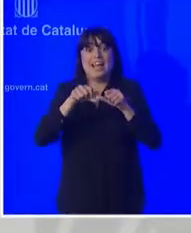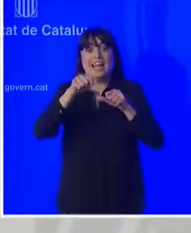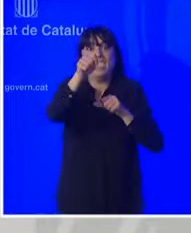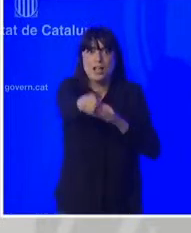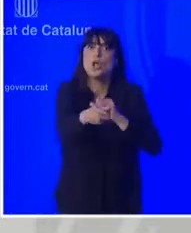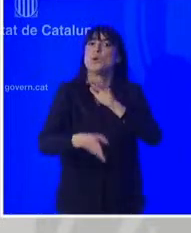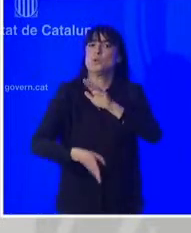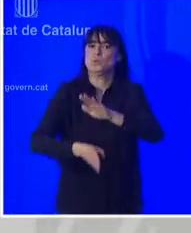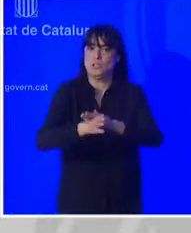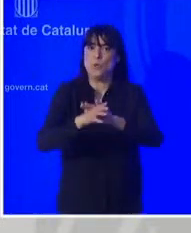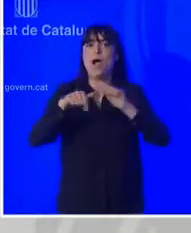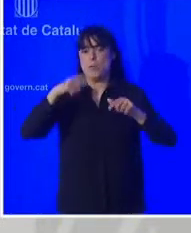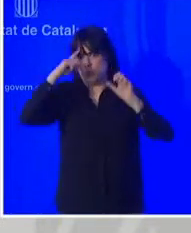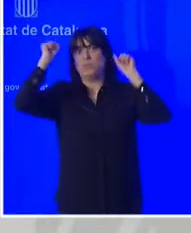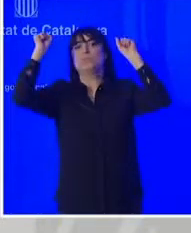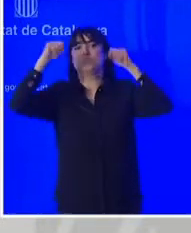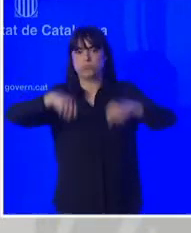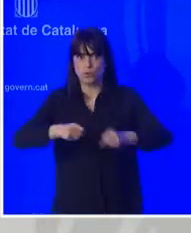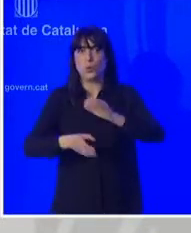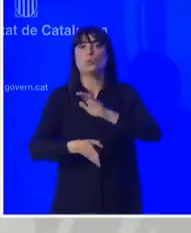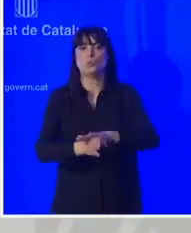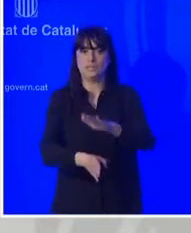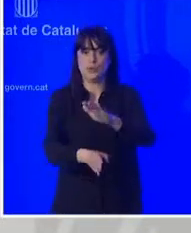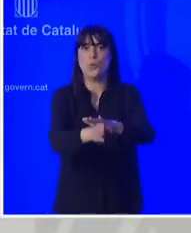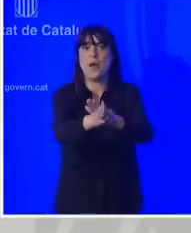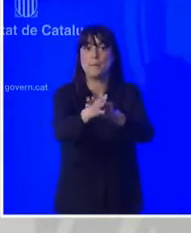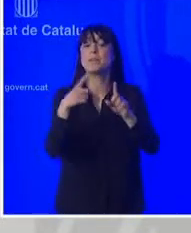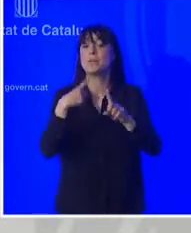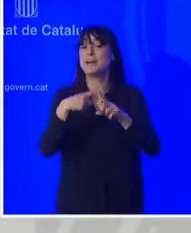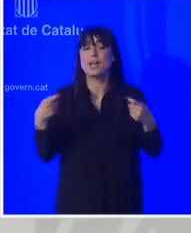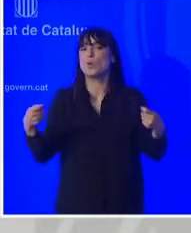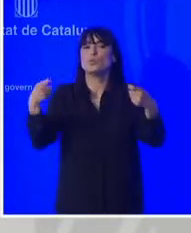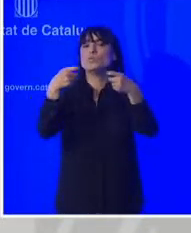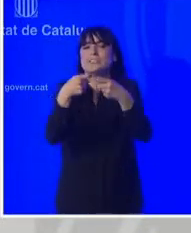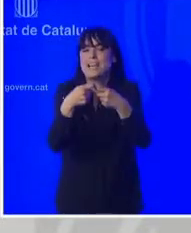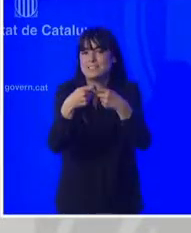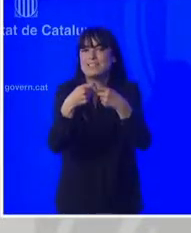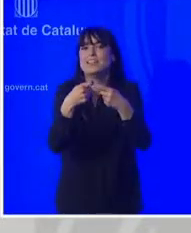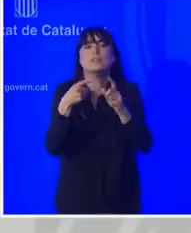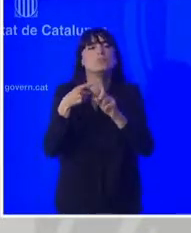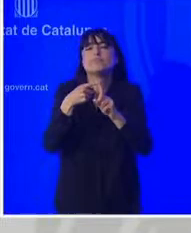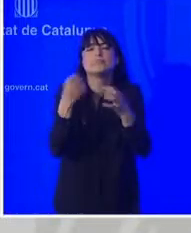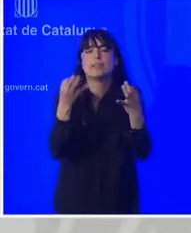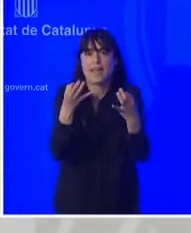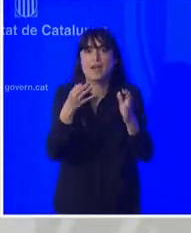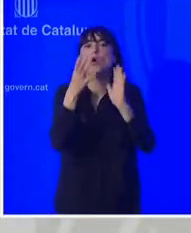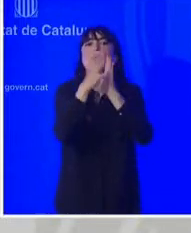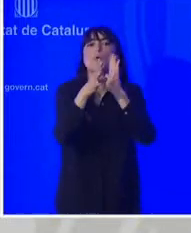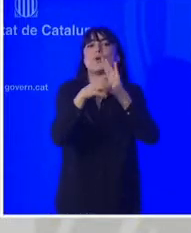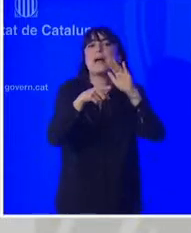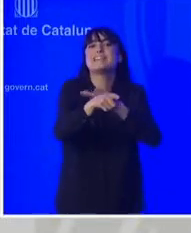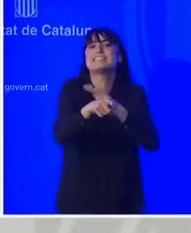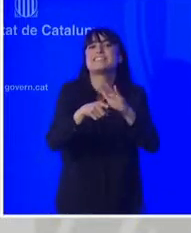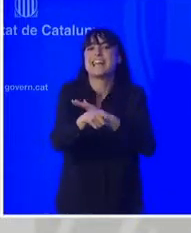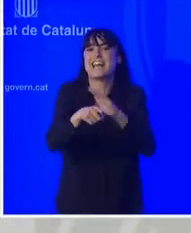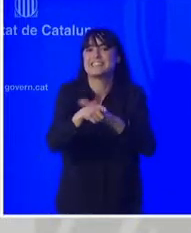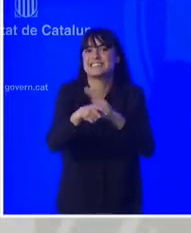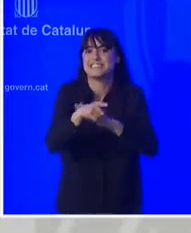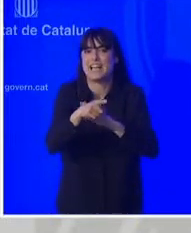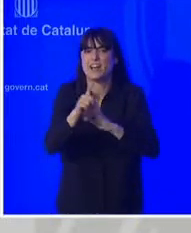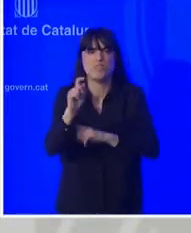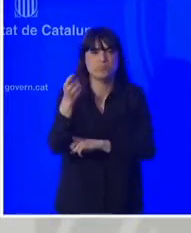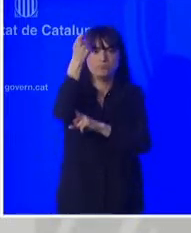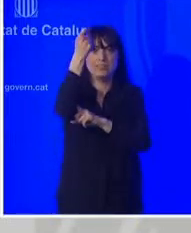científic de la Fundació permet dur a terme rellevants projectes i programes de recerca i per això es renova per un període